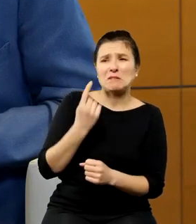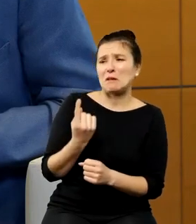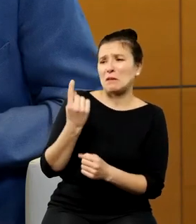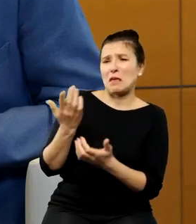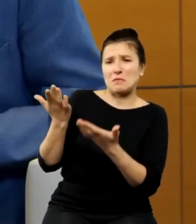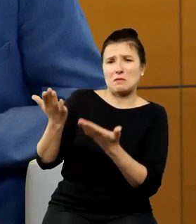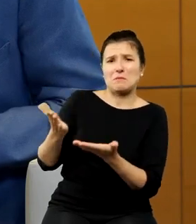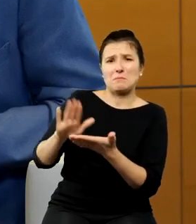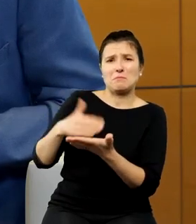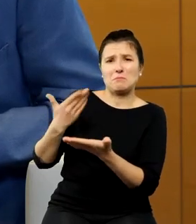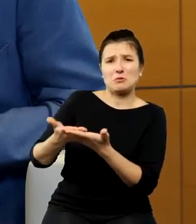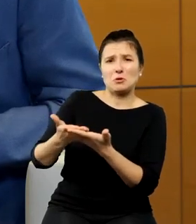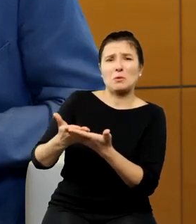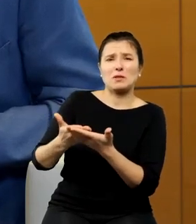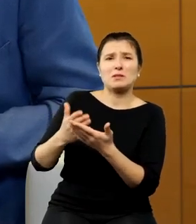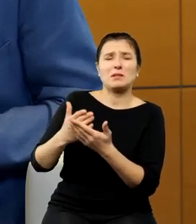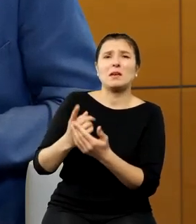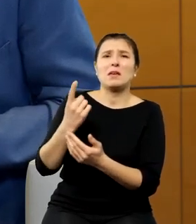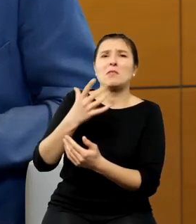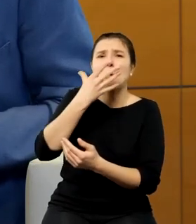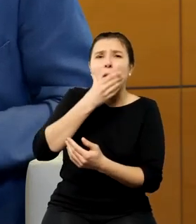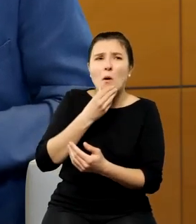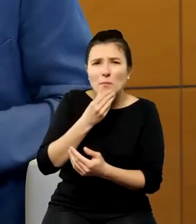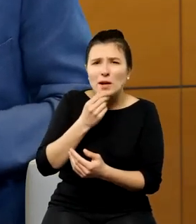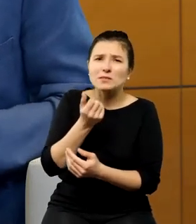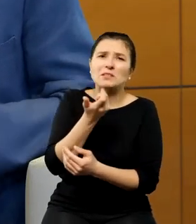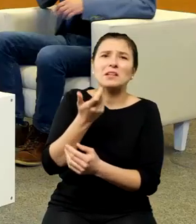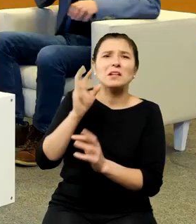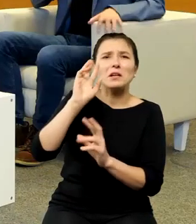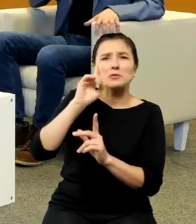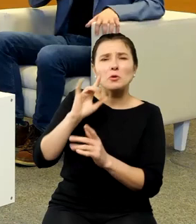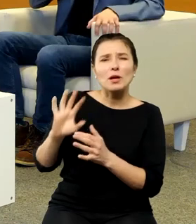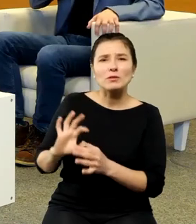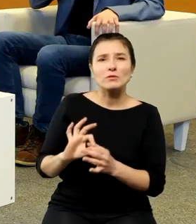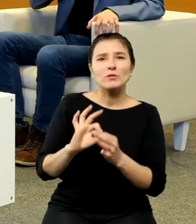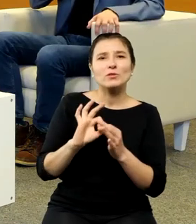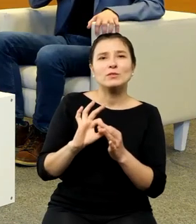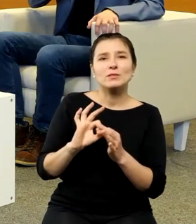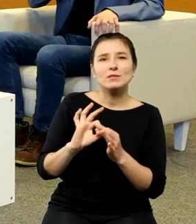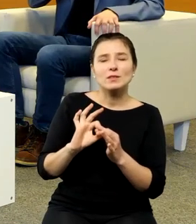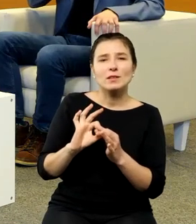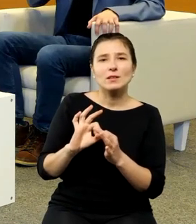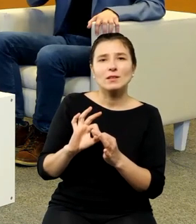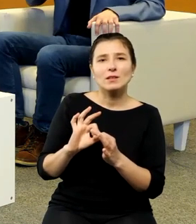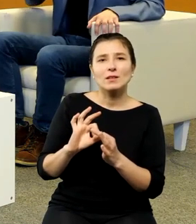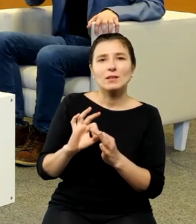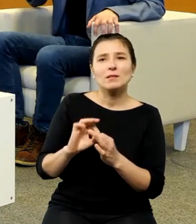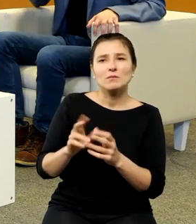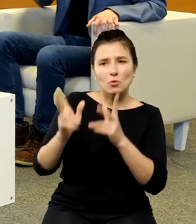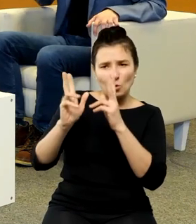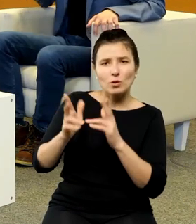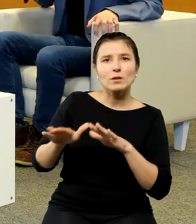ikonicznym, na kilku skojarzeniach związanych z konkretnymi miejscami. Taka geografia